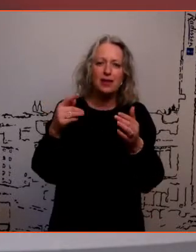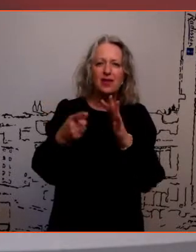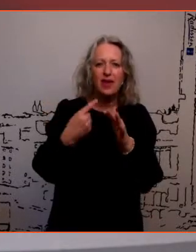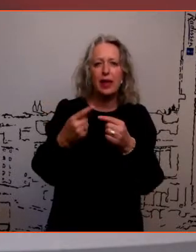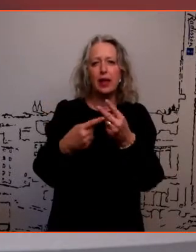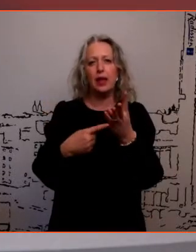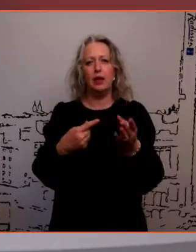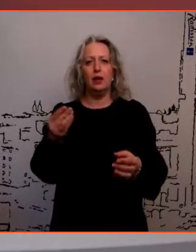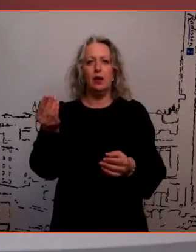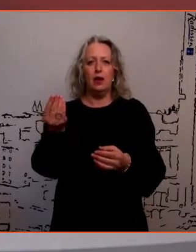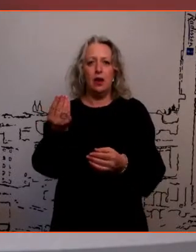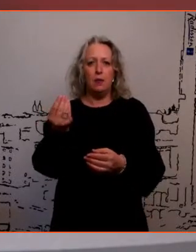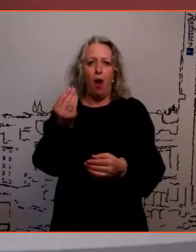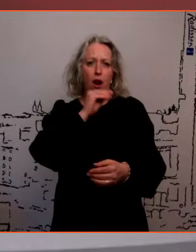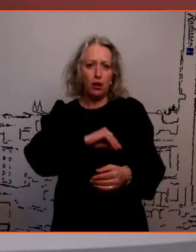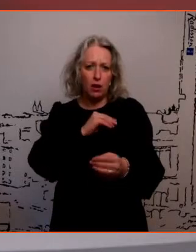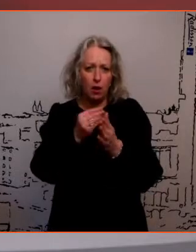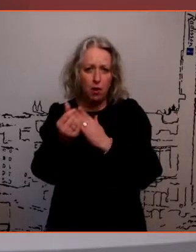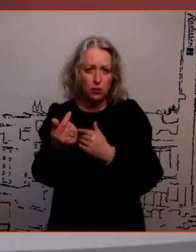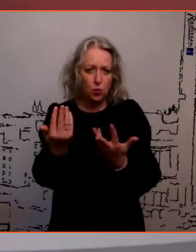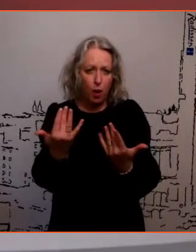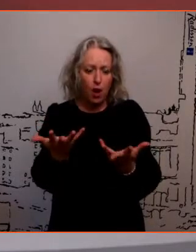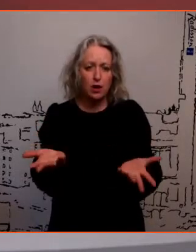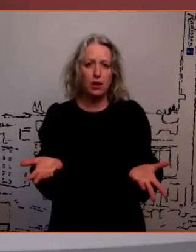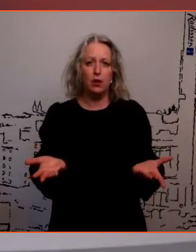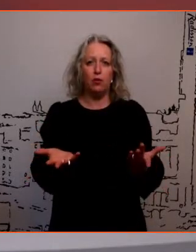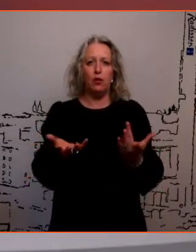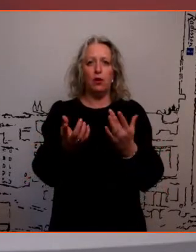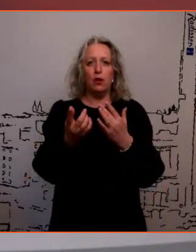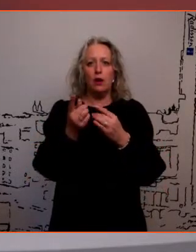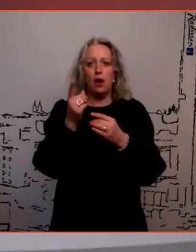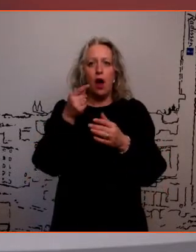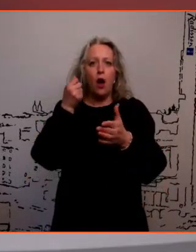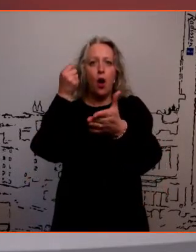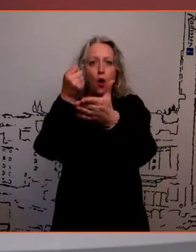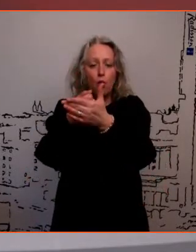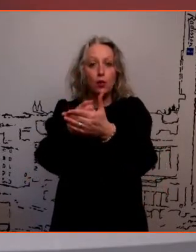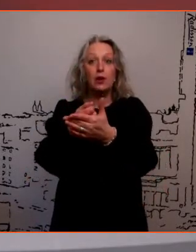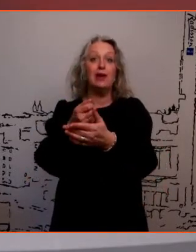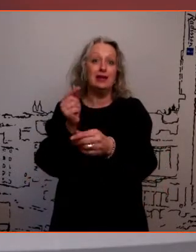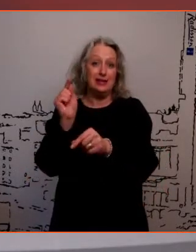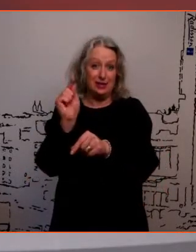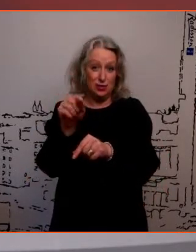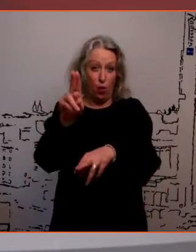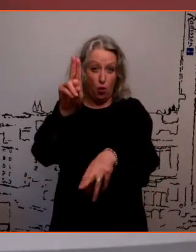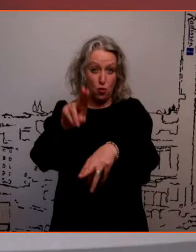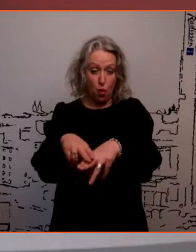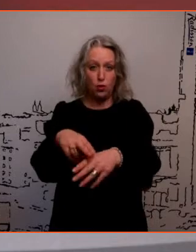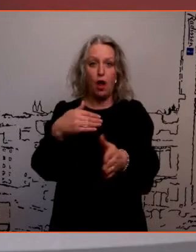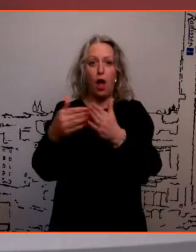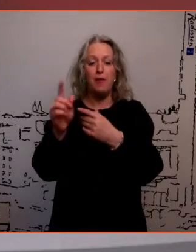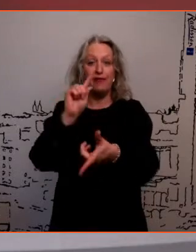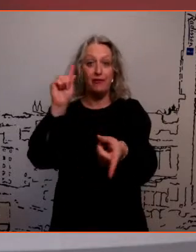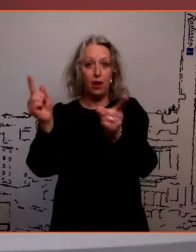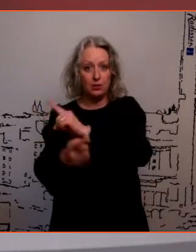sellel ametil ja see sinna jõudmine või eriala vahetus võtab ju aega. Et siin kohal ma